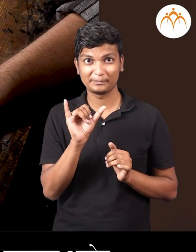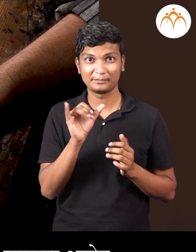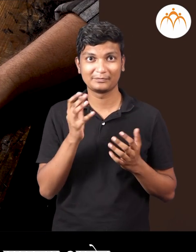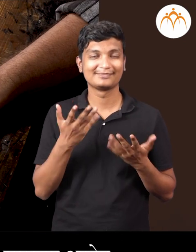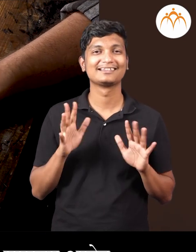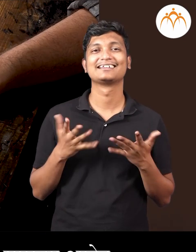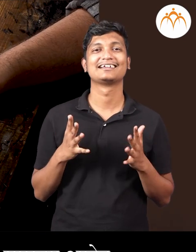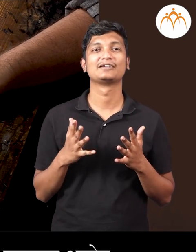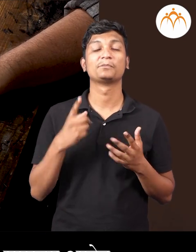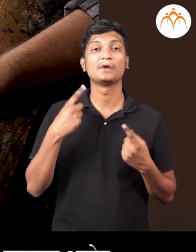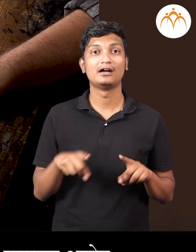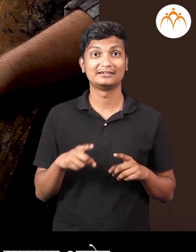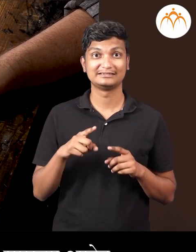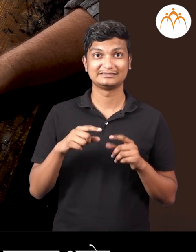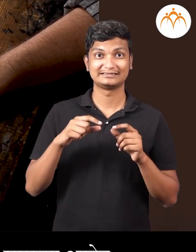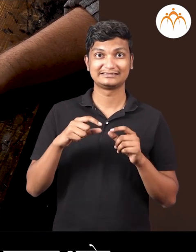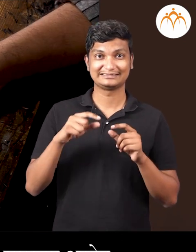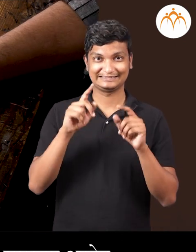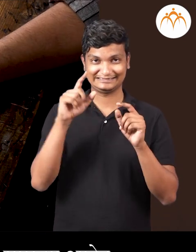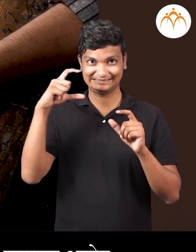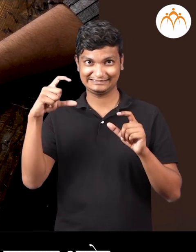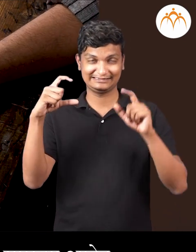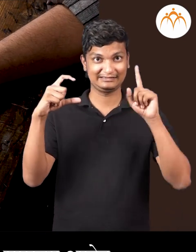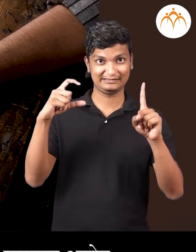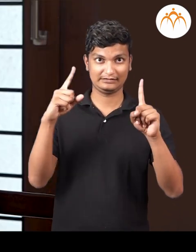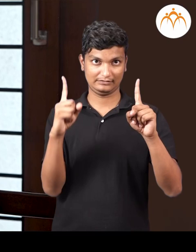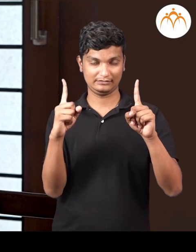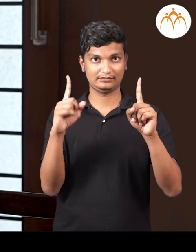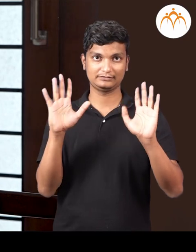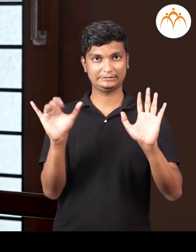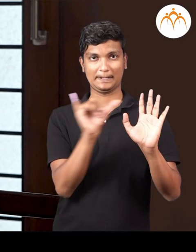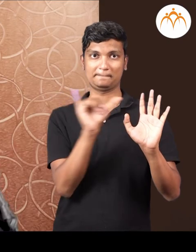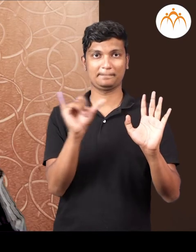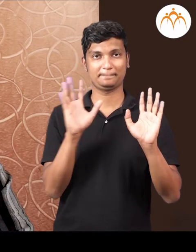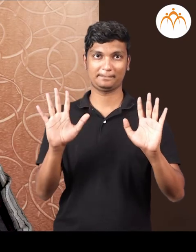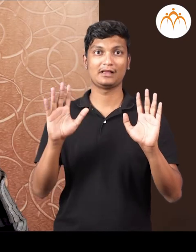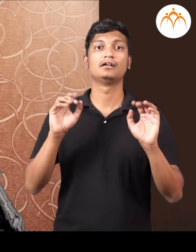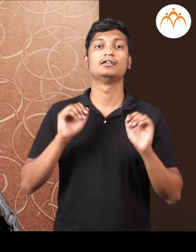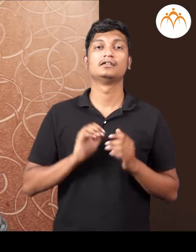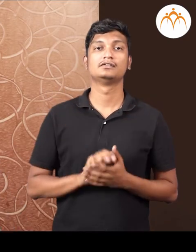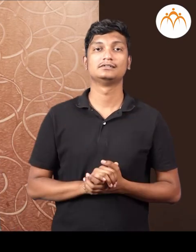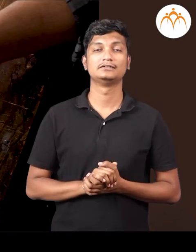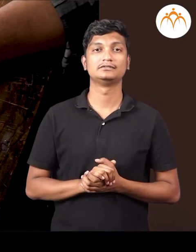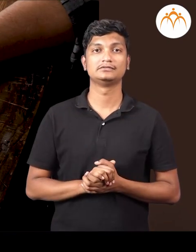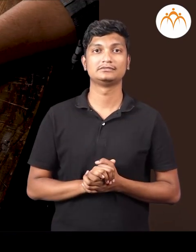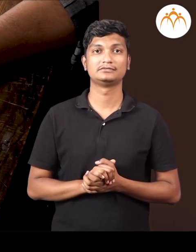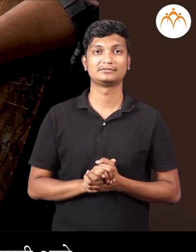एक मेकान समोर असले ले बाजू, सारख्या है, नहीं करलो, बर, हे बब,